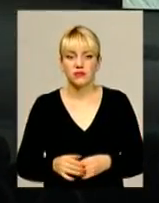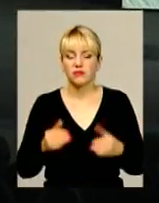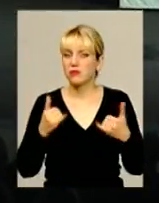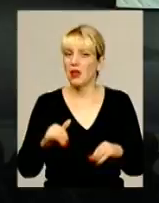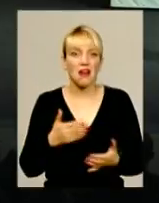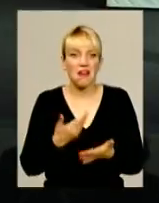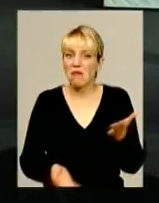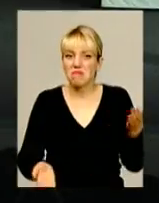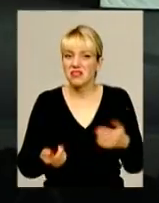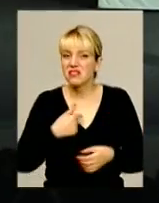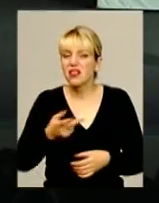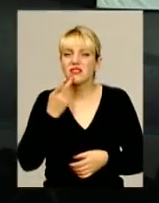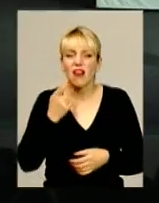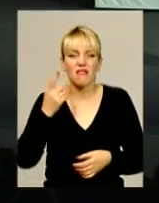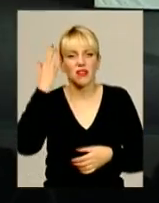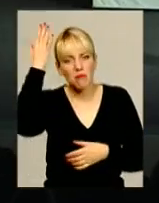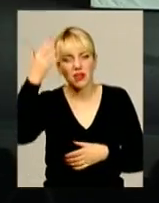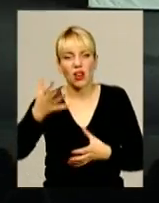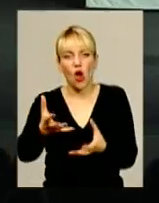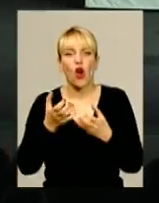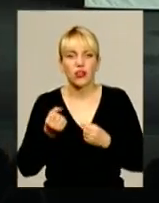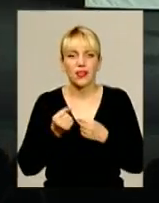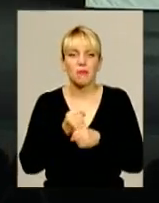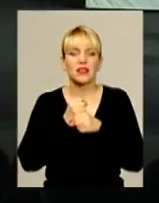Капець! Ти знаєш, я завжди виріла отримати Оскар.